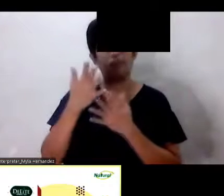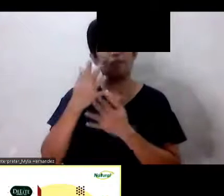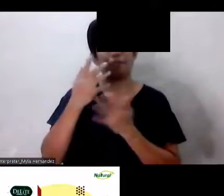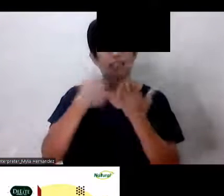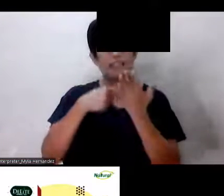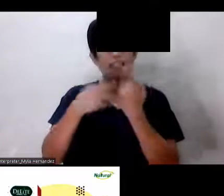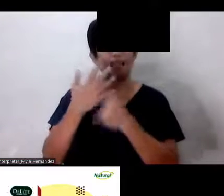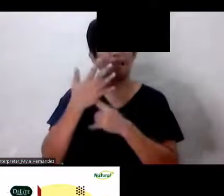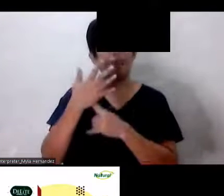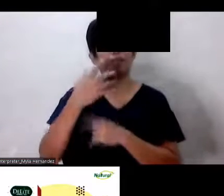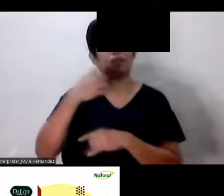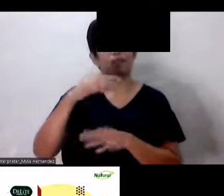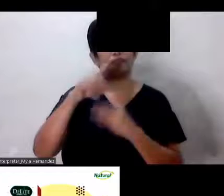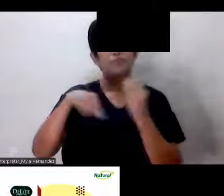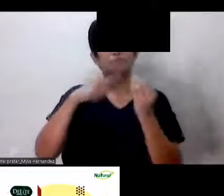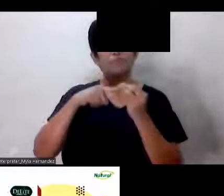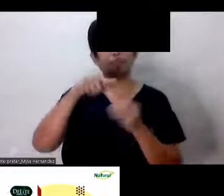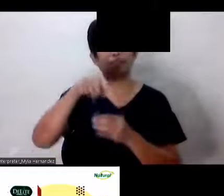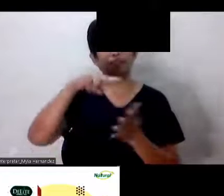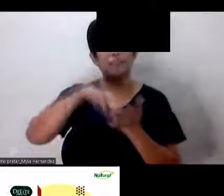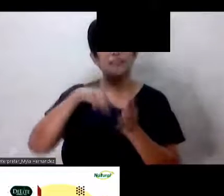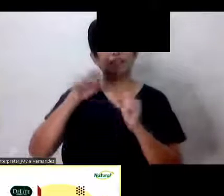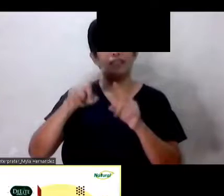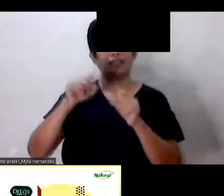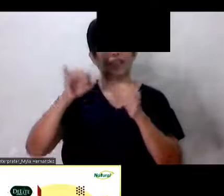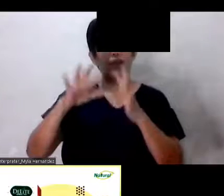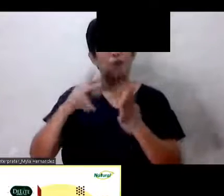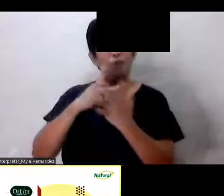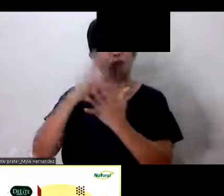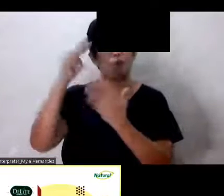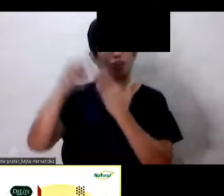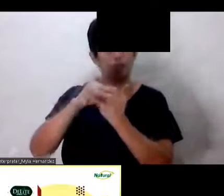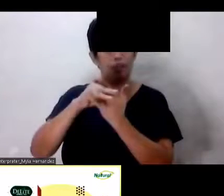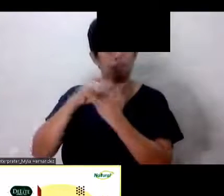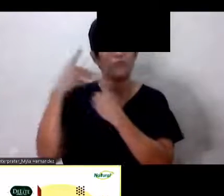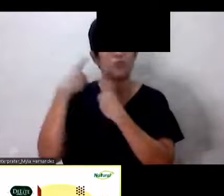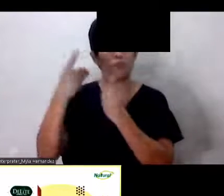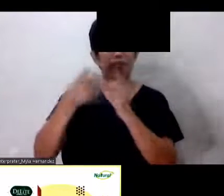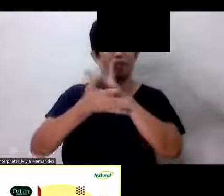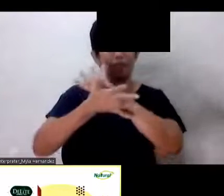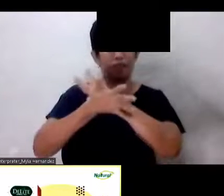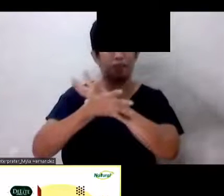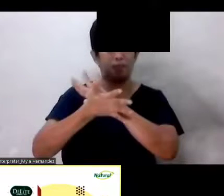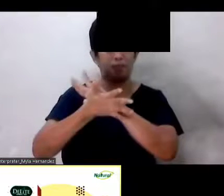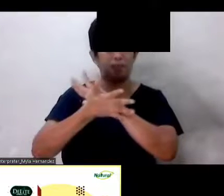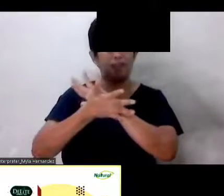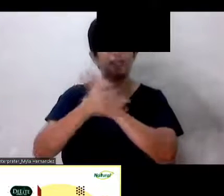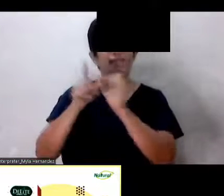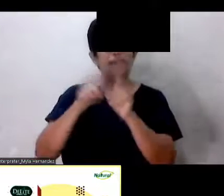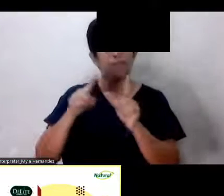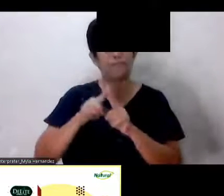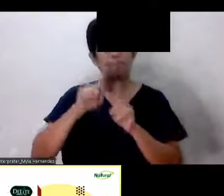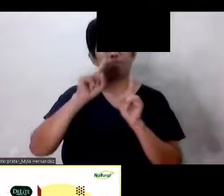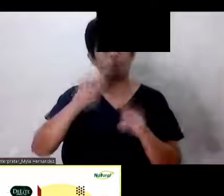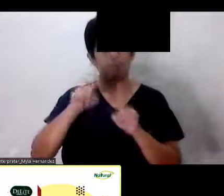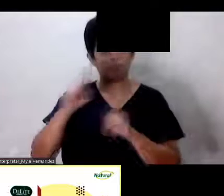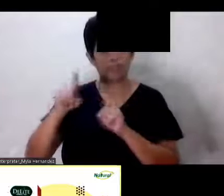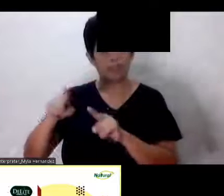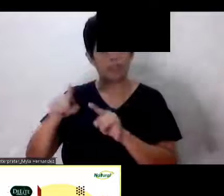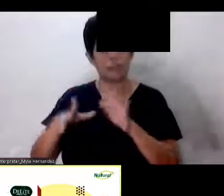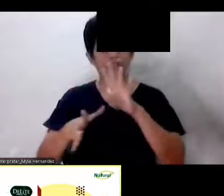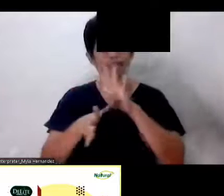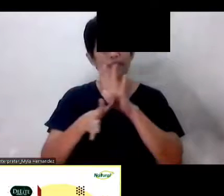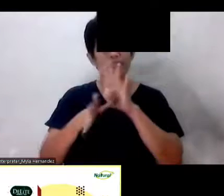Okay Tinaguyod natin ang reseller program During the pandemic Bilang tugon sa mga senior